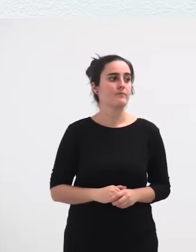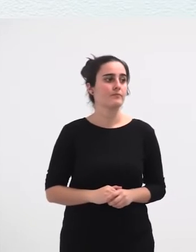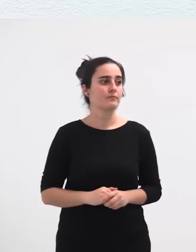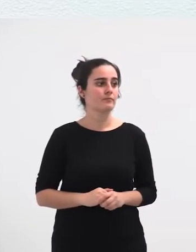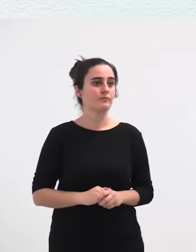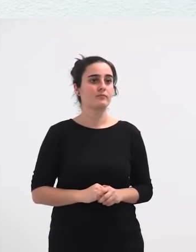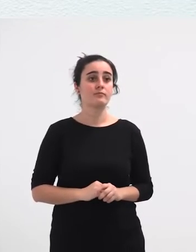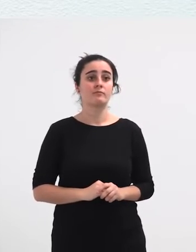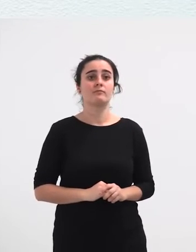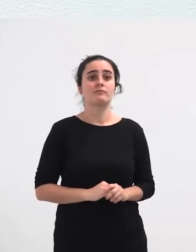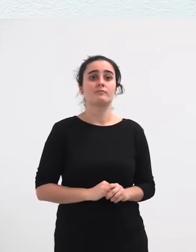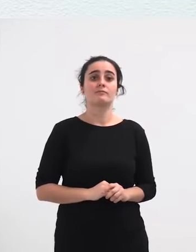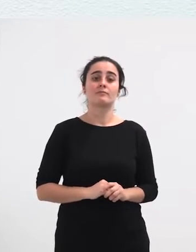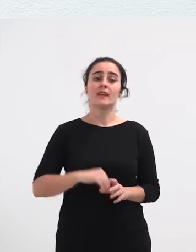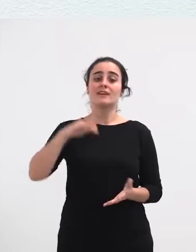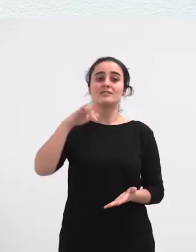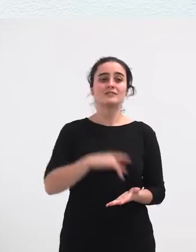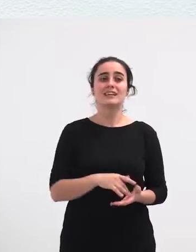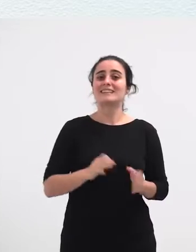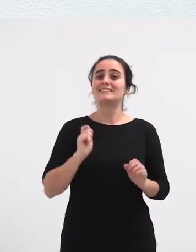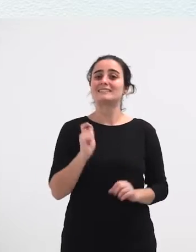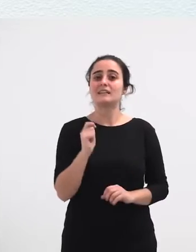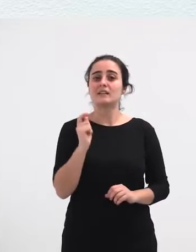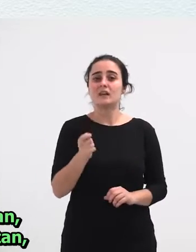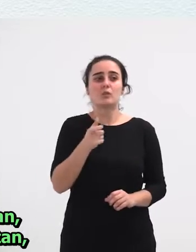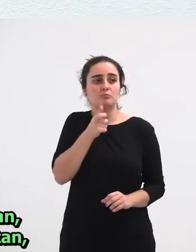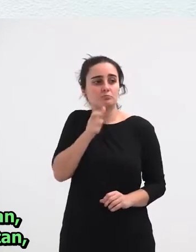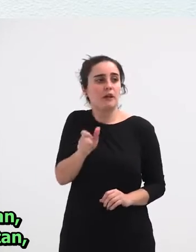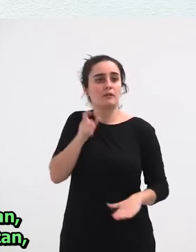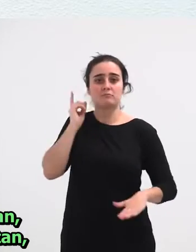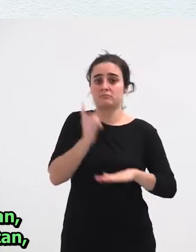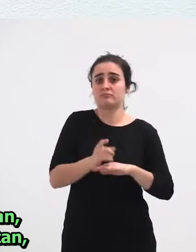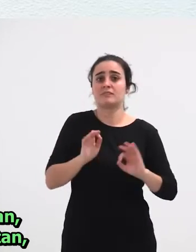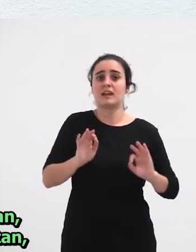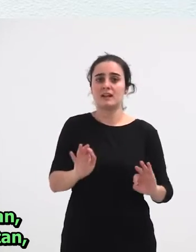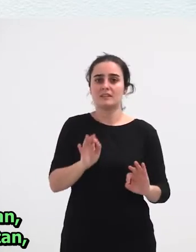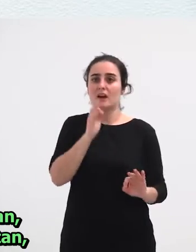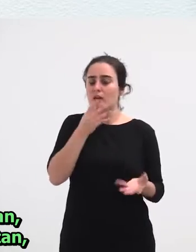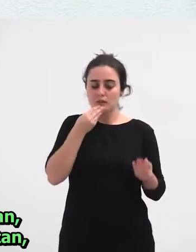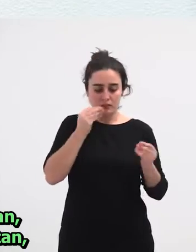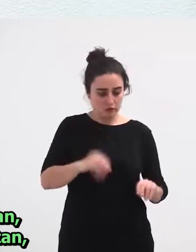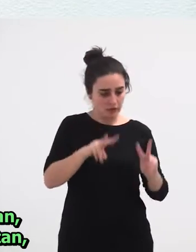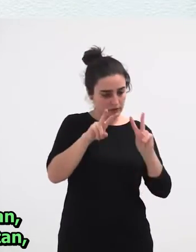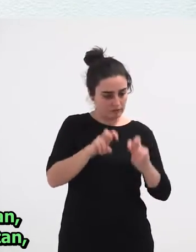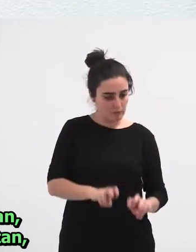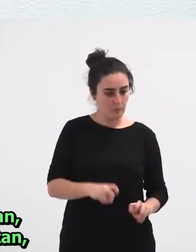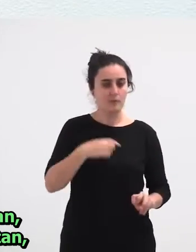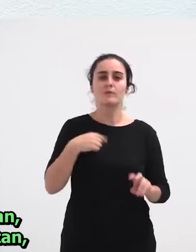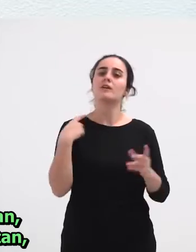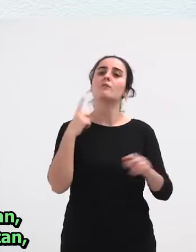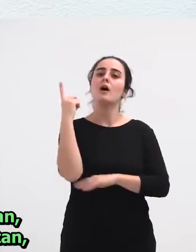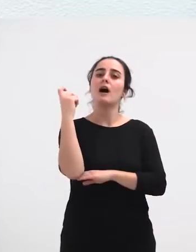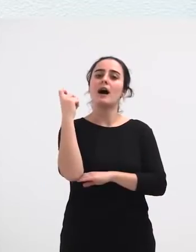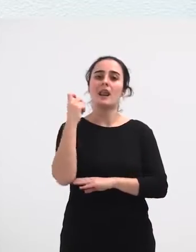Bigarren Ortean Bete Imposizio Haitza Agertzen Da Hiztoria Jasotzen Duzunean Sektore Alarde Parekidearen